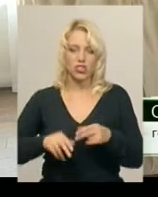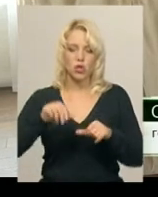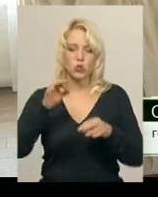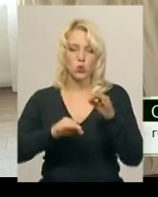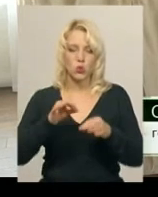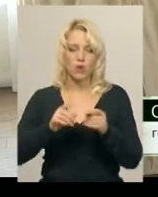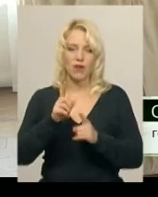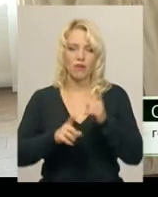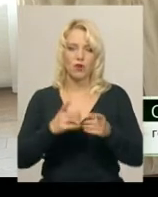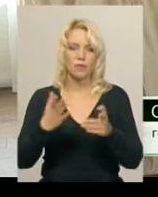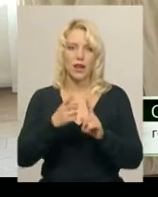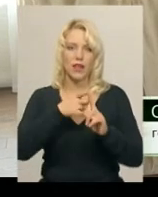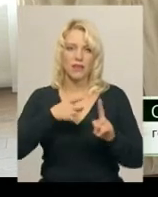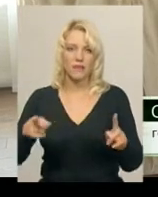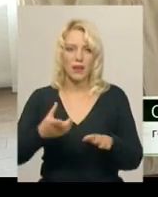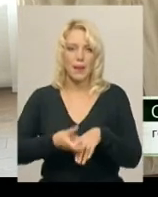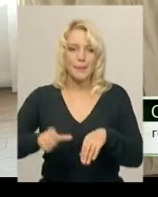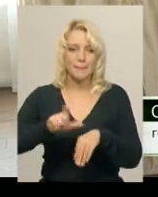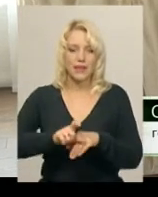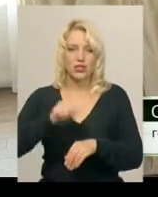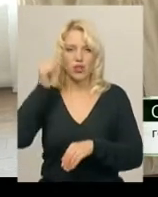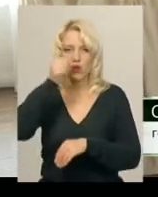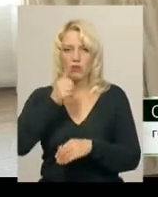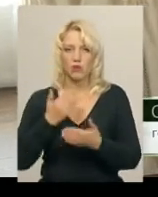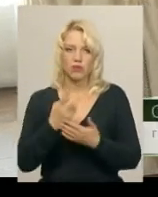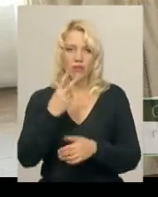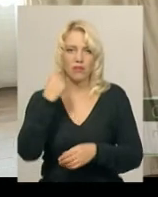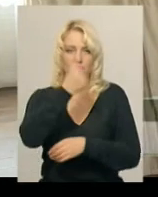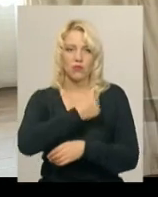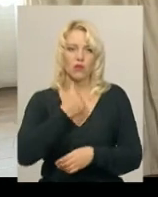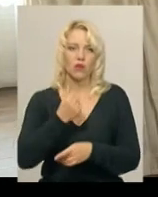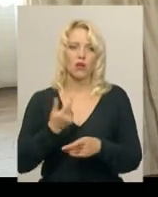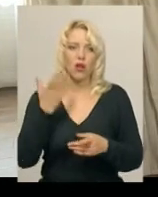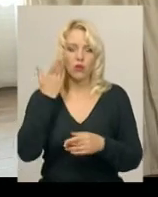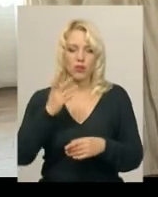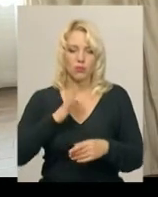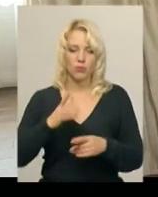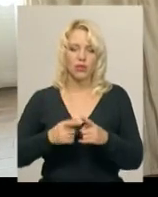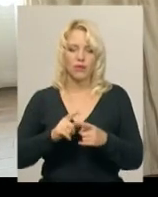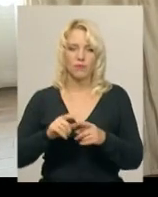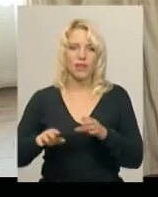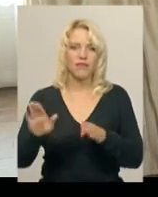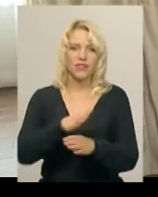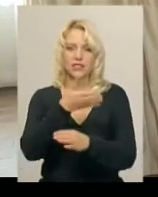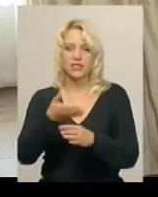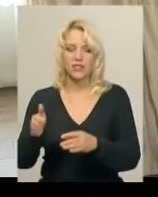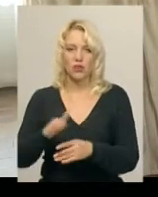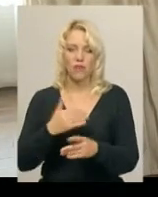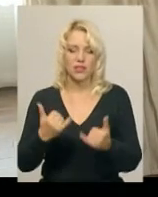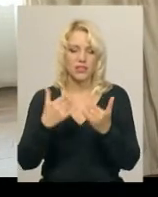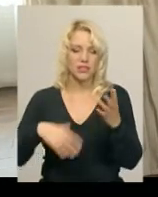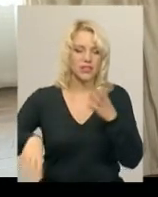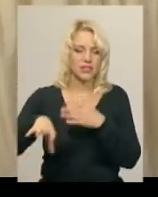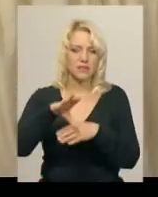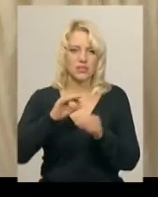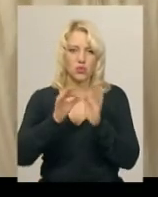тривала більше років, а то, можна сказати, біля двох років, коли судді проходили всі оцінювання. На даний час апеляційна інстанція вся пройшла